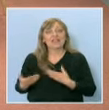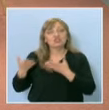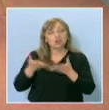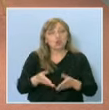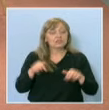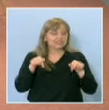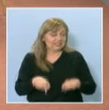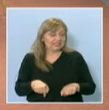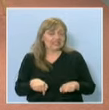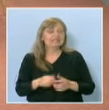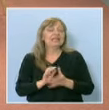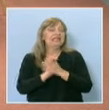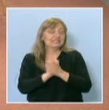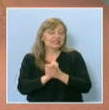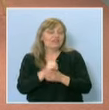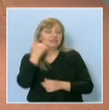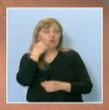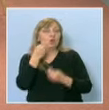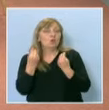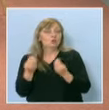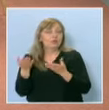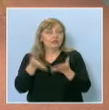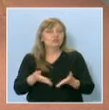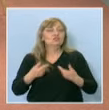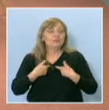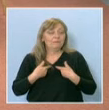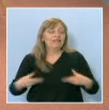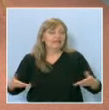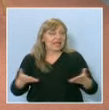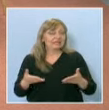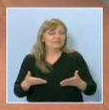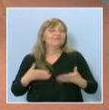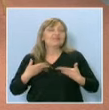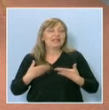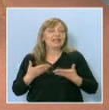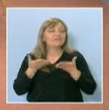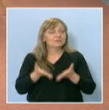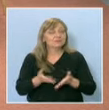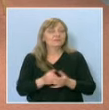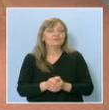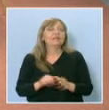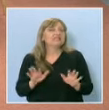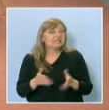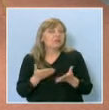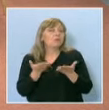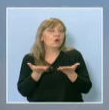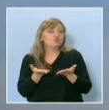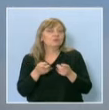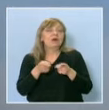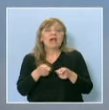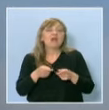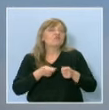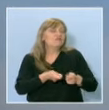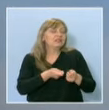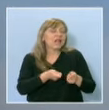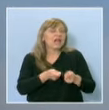на Знания БГ. Здравейте и добре дошли при нас. Радвам се, че не гостувате. Да започвам с това, какво ви провокира